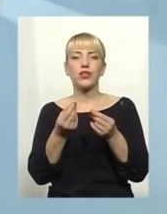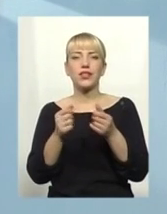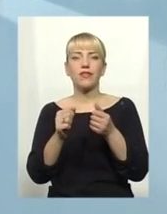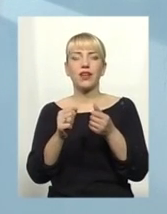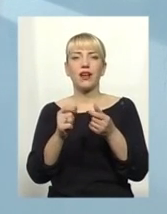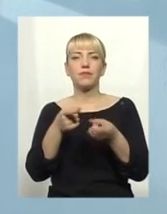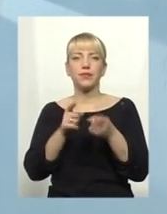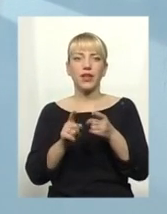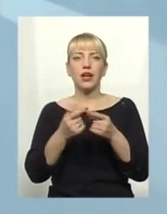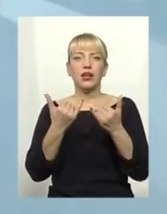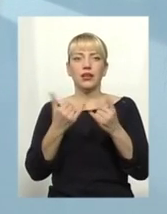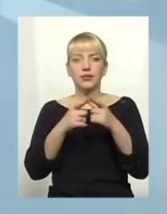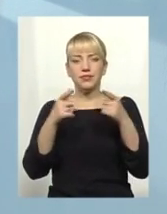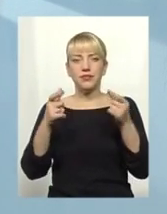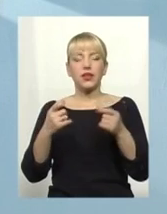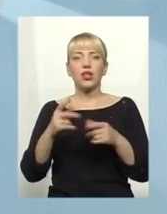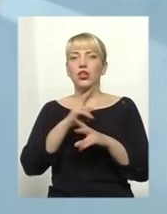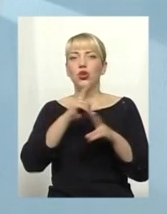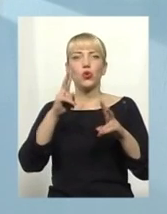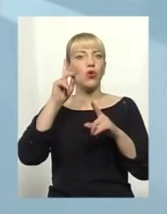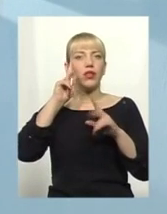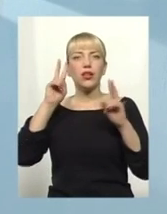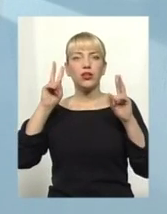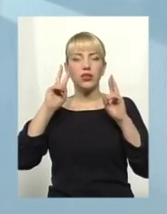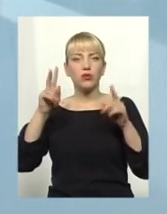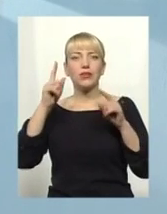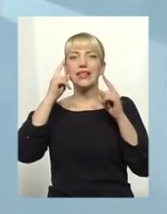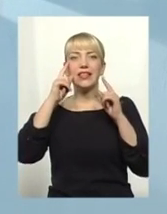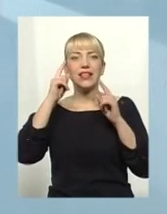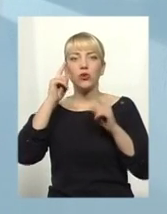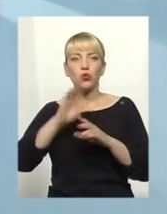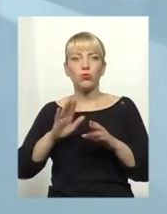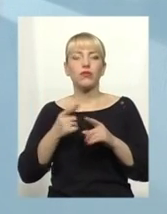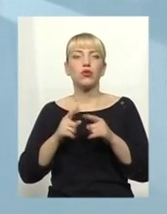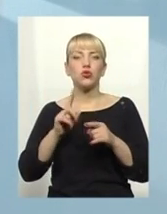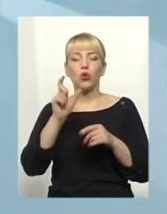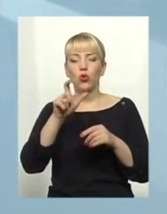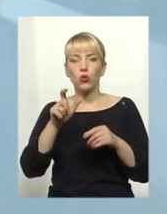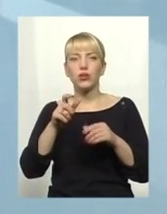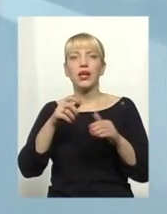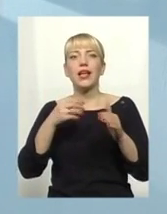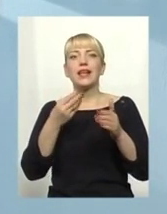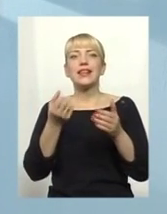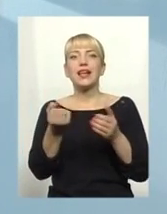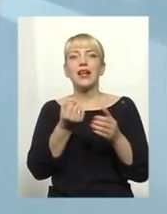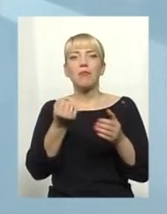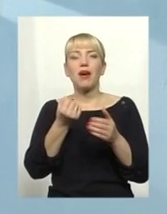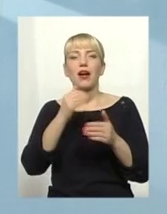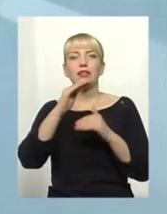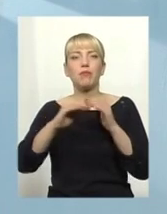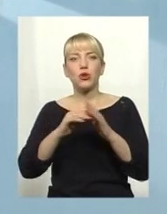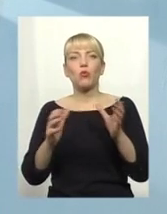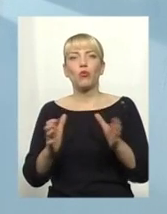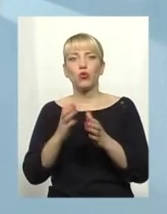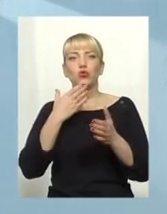люди, які роблять законодавче поле в державі, тримають під подушкою свої заощадження. А виходить так, що вони не